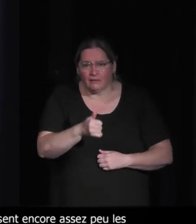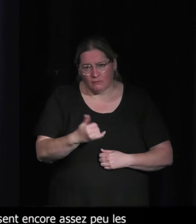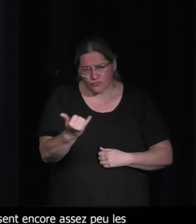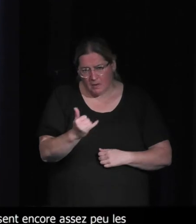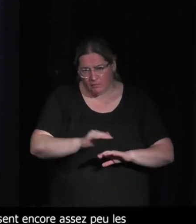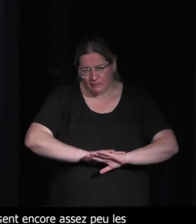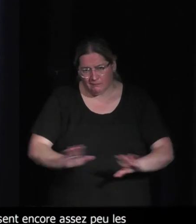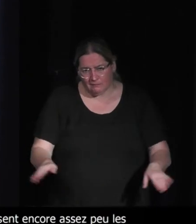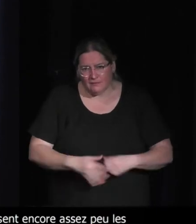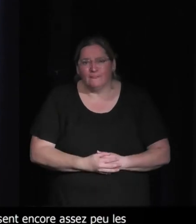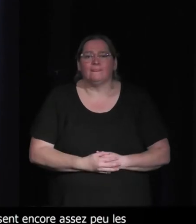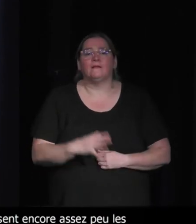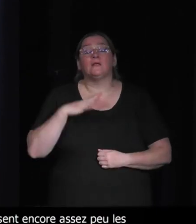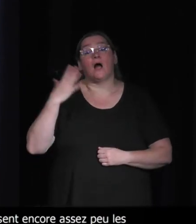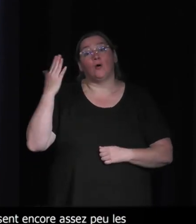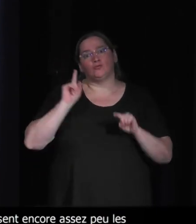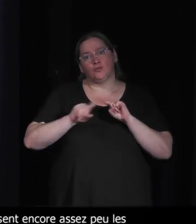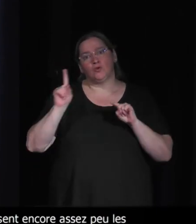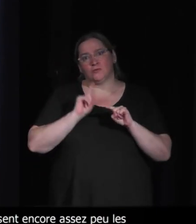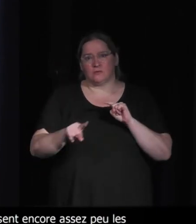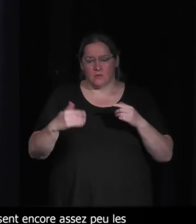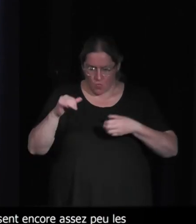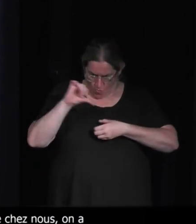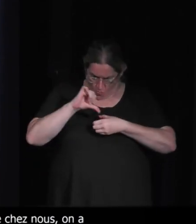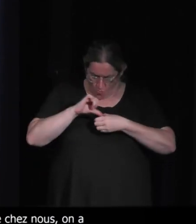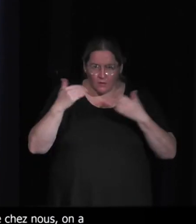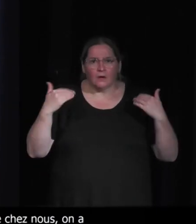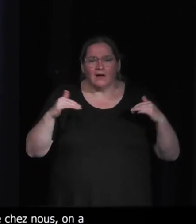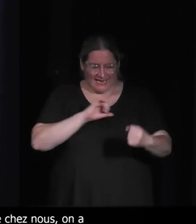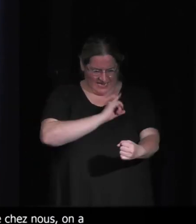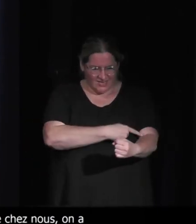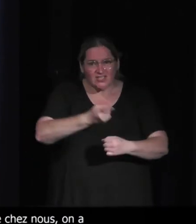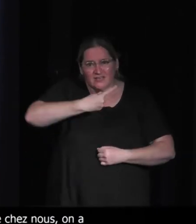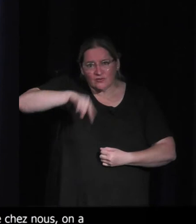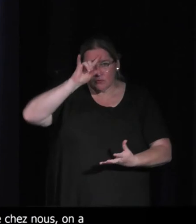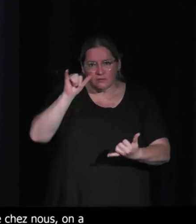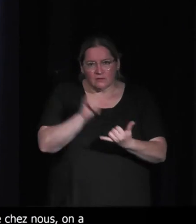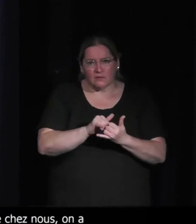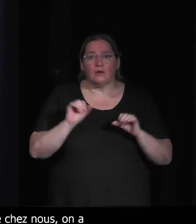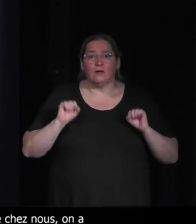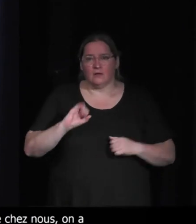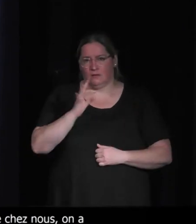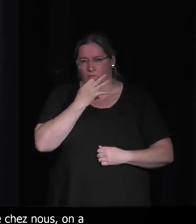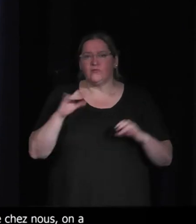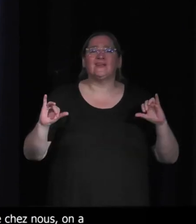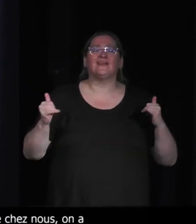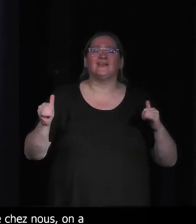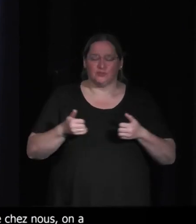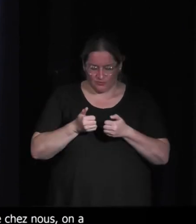Et il y a d'autres choses qui consomment beaucoup plus qu'on ne sait pas, et des jeux seraient hyper pertinents pour faire manipuler ça.